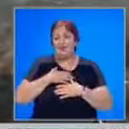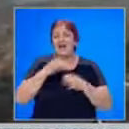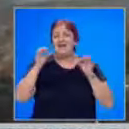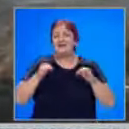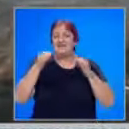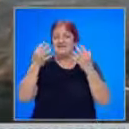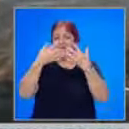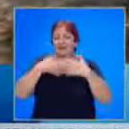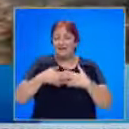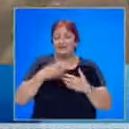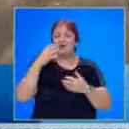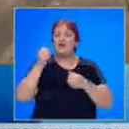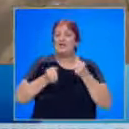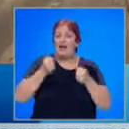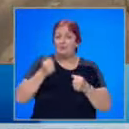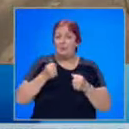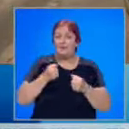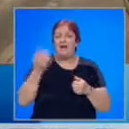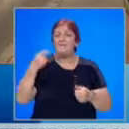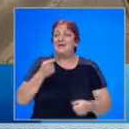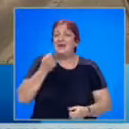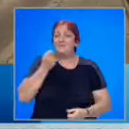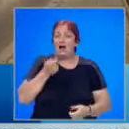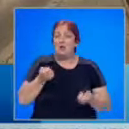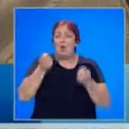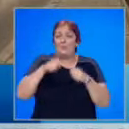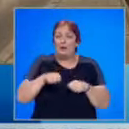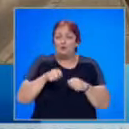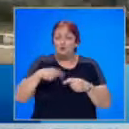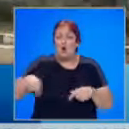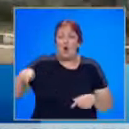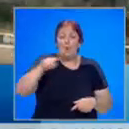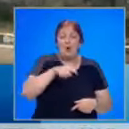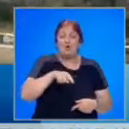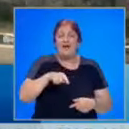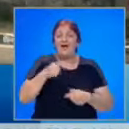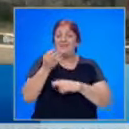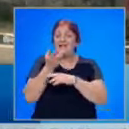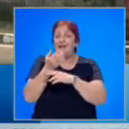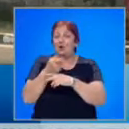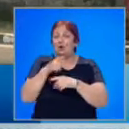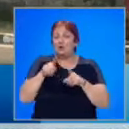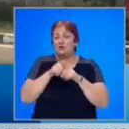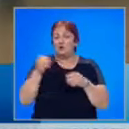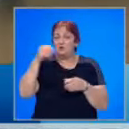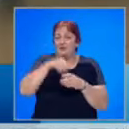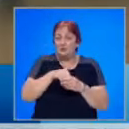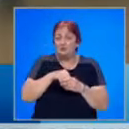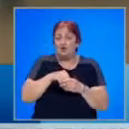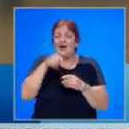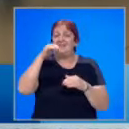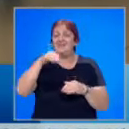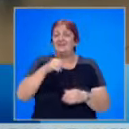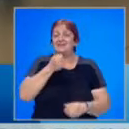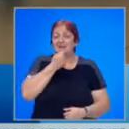специализирана техника 4 автомобила. Преди малко приключи и обхода на военния хеликоптер, който също се включи и тук над